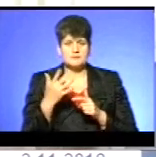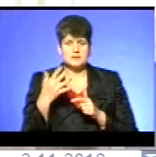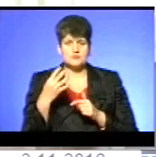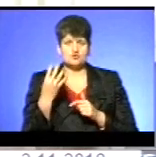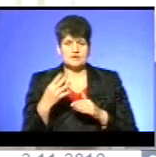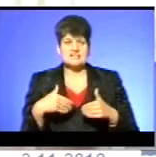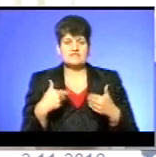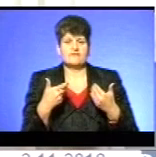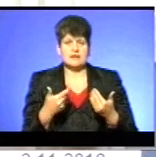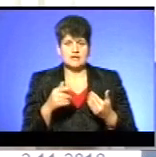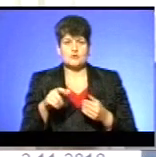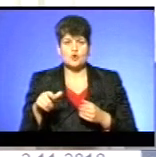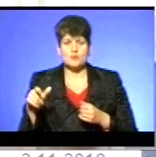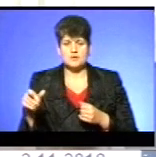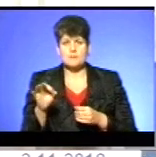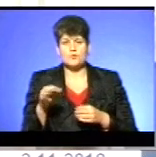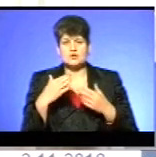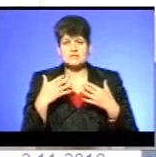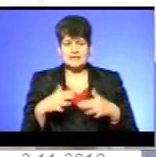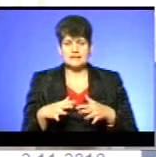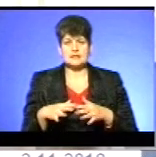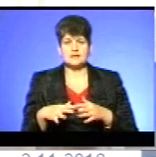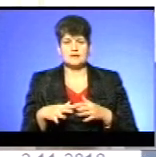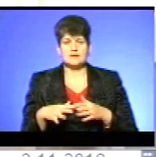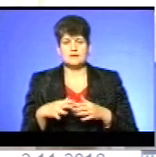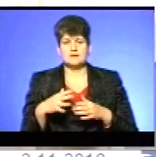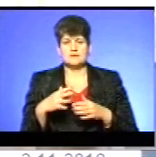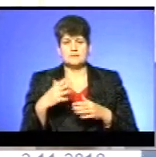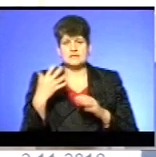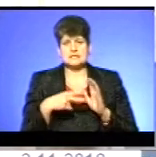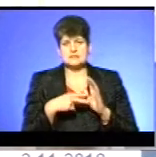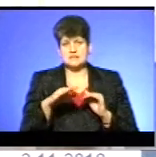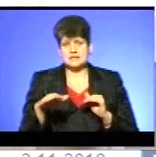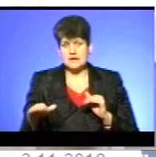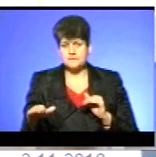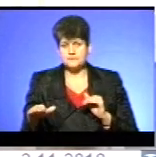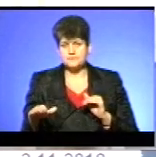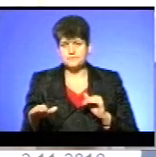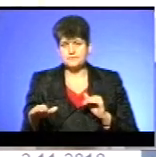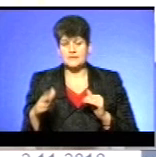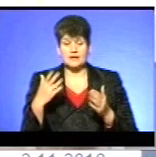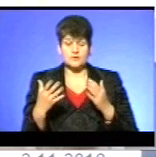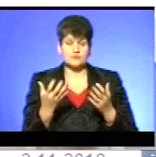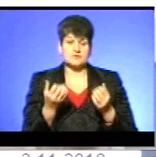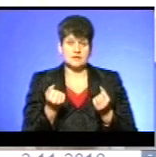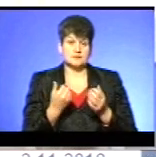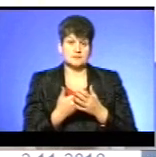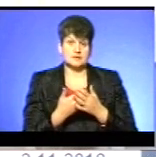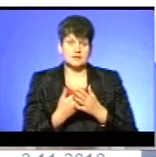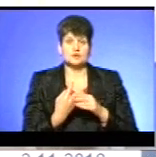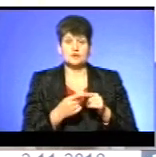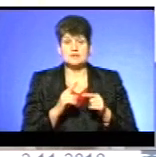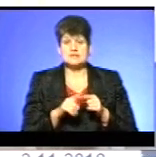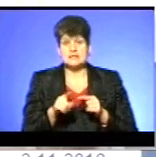звернення від громадян про зникнення 57 дітей. Якщо взяти статистику, то ця